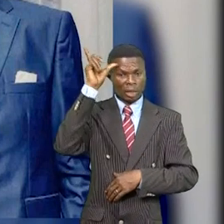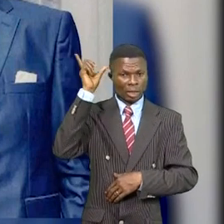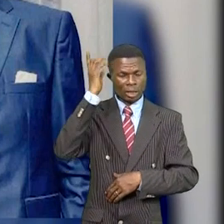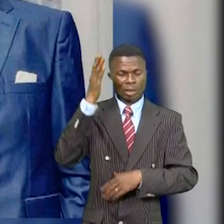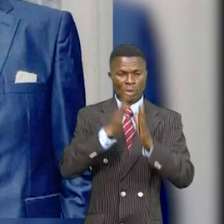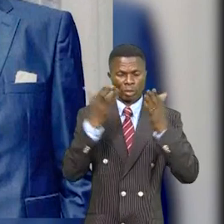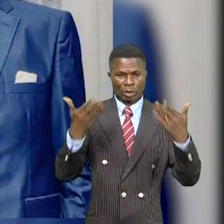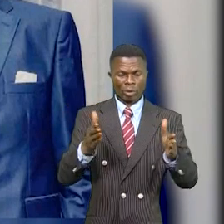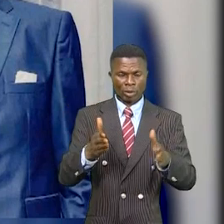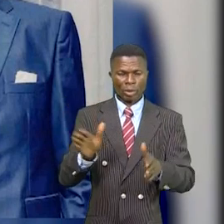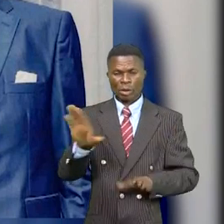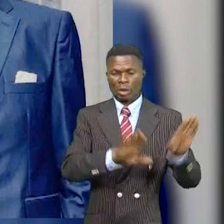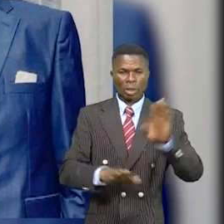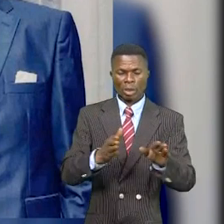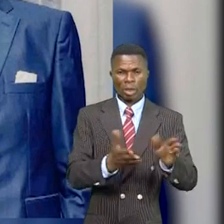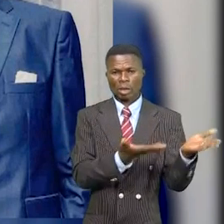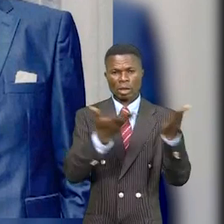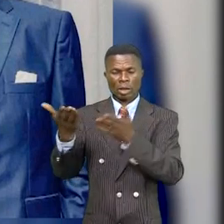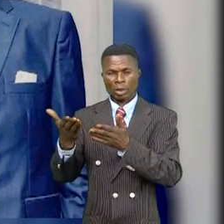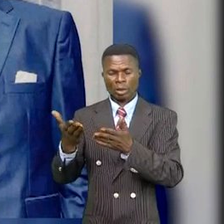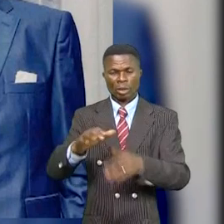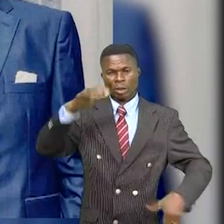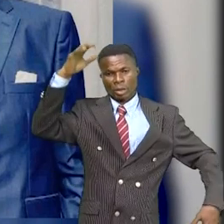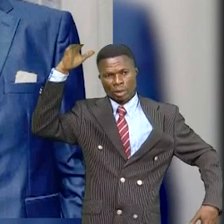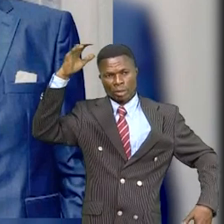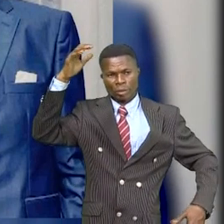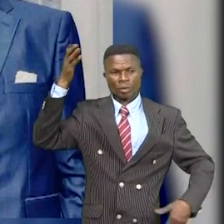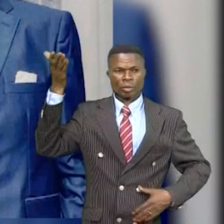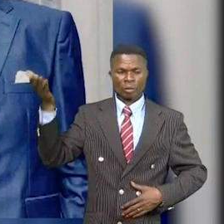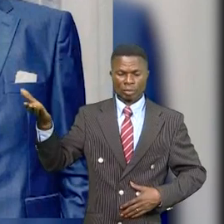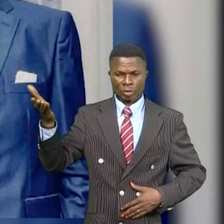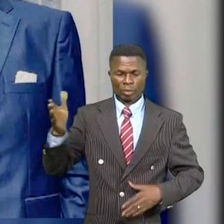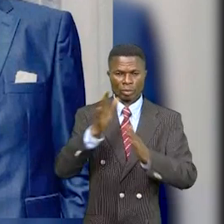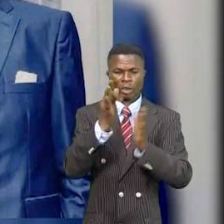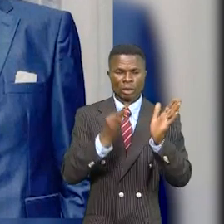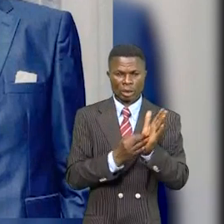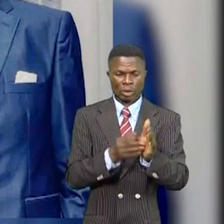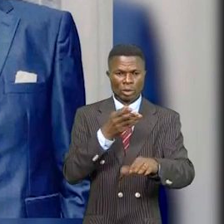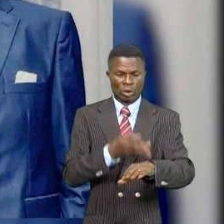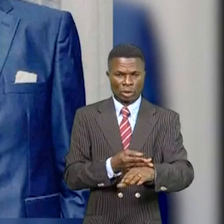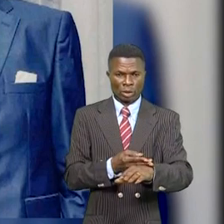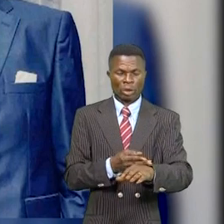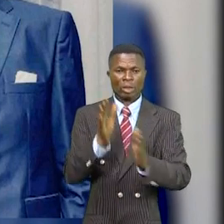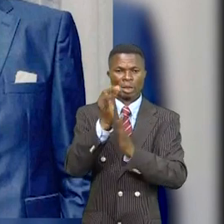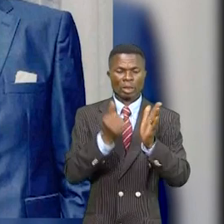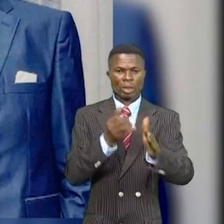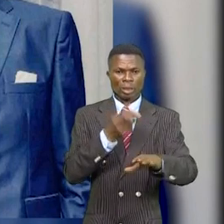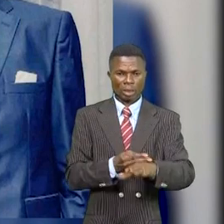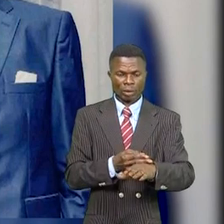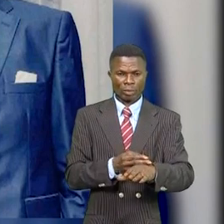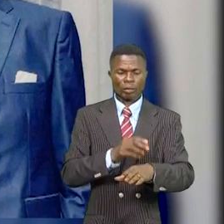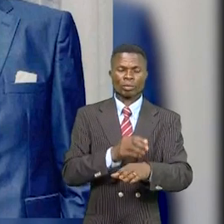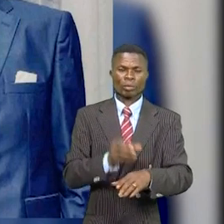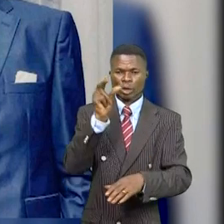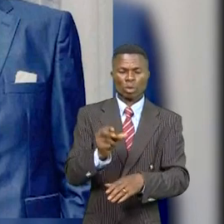messe une humation au cimetière de la nécropole entre terre et ciel 18h et 16h plus tôt au bain des